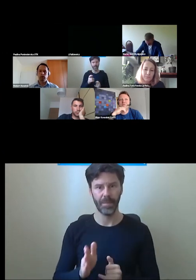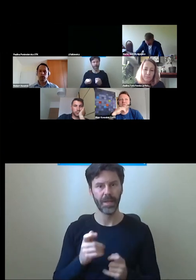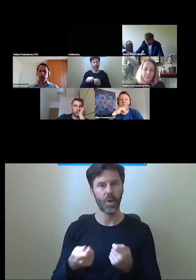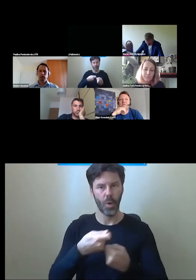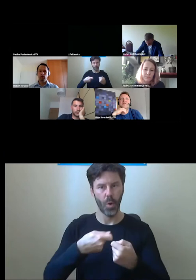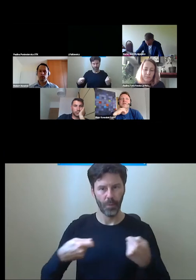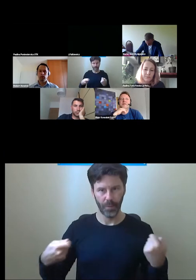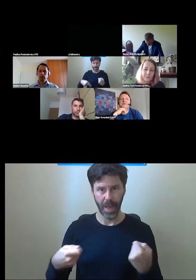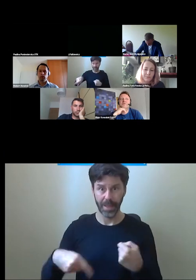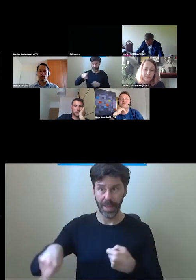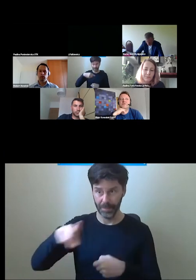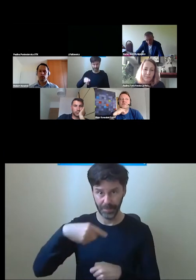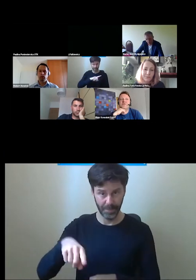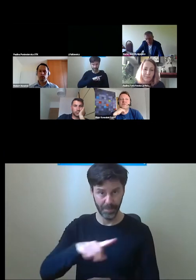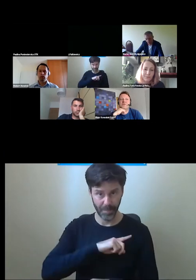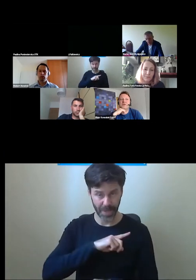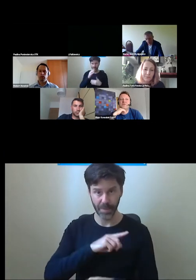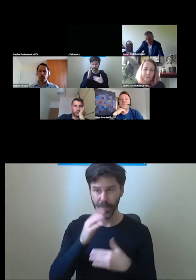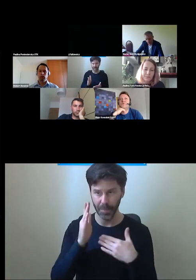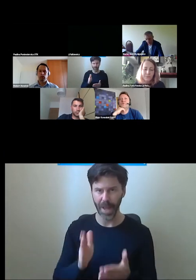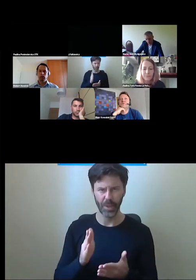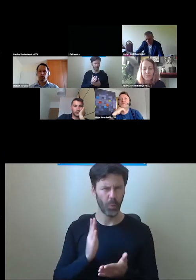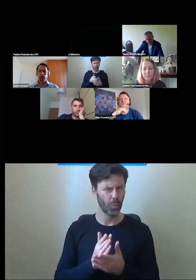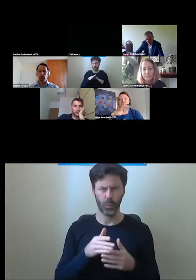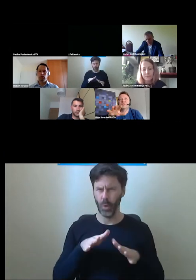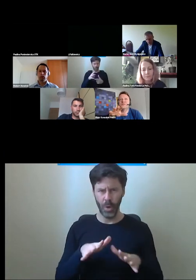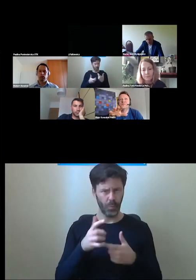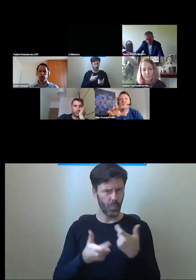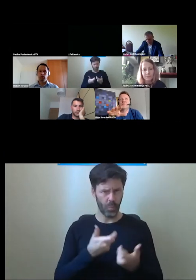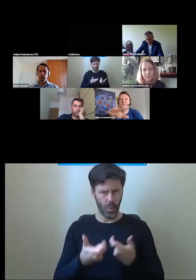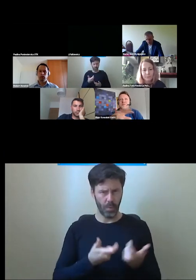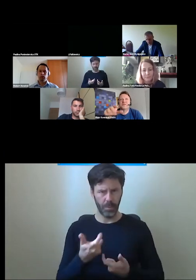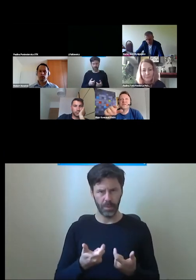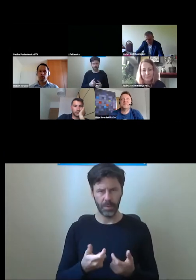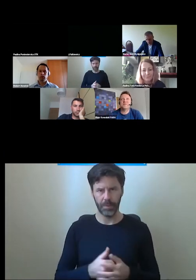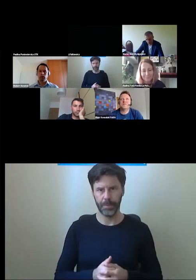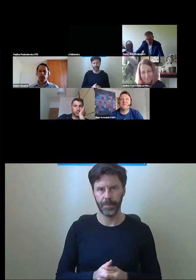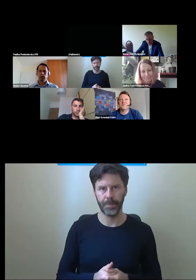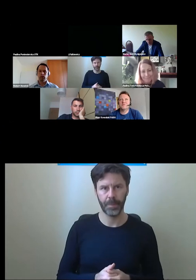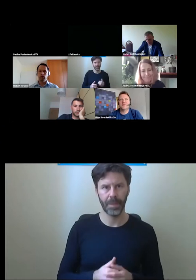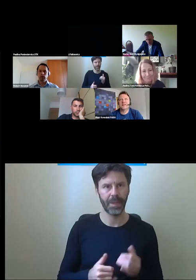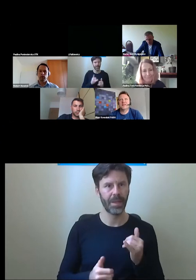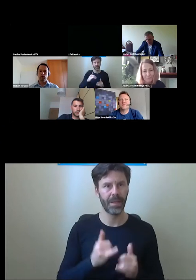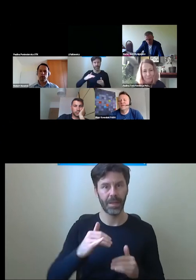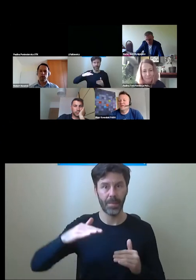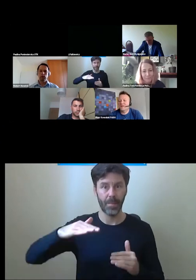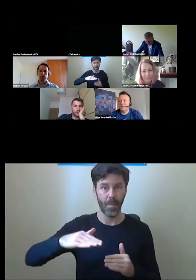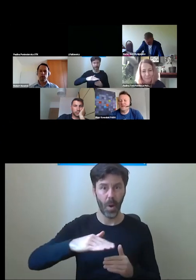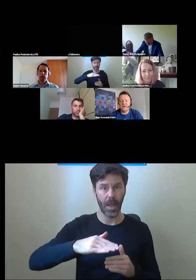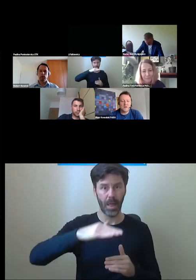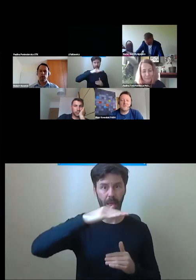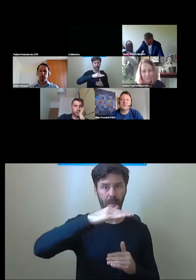to tutaj już naprawdę dużo rzeczy jest zrobione pod warunkiem, że to nie będzie dziesięć biegów tych pochylni, bo wtedy one oczywiście tracą